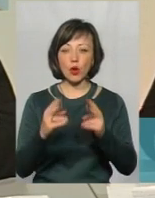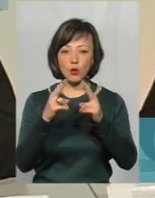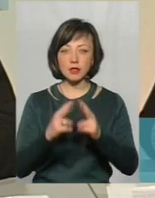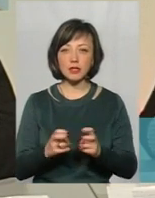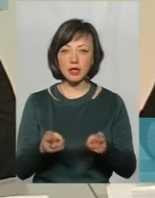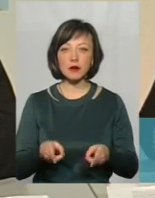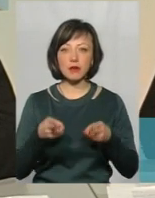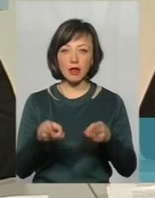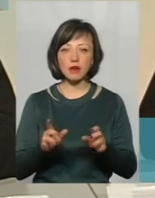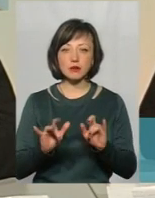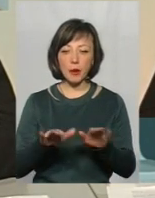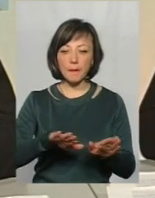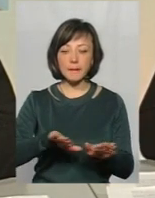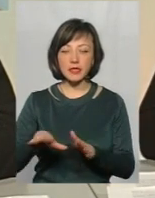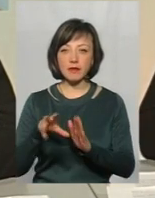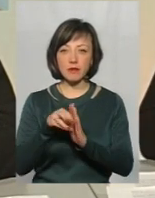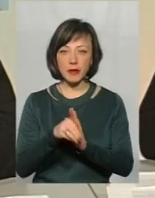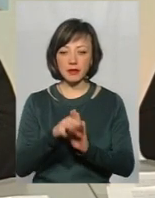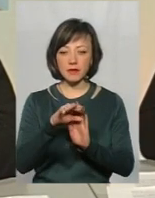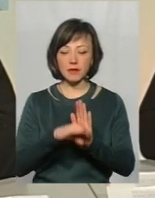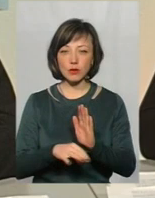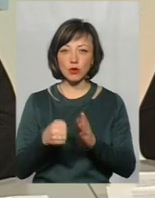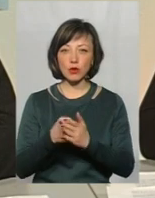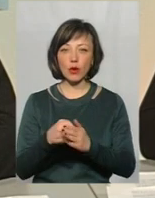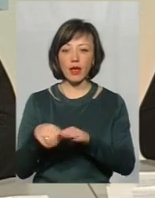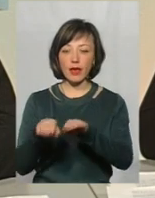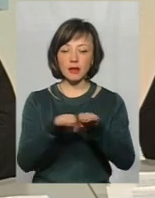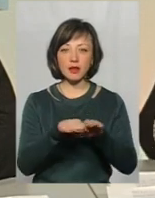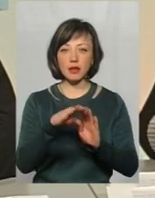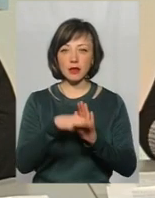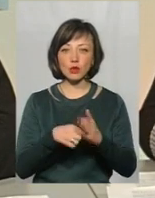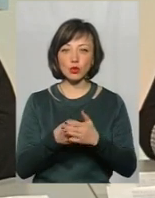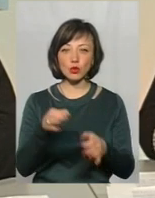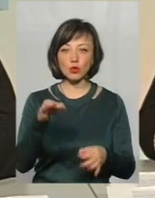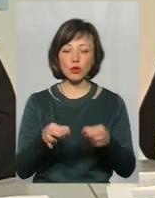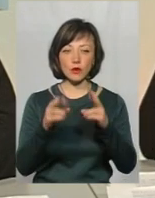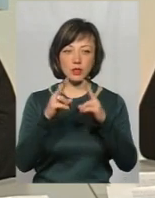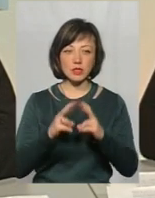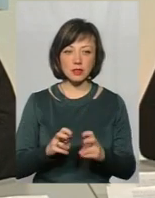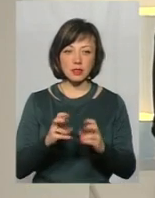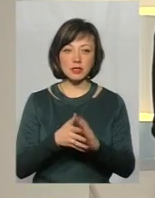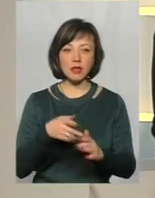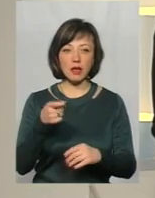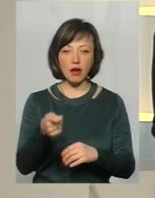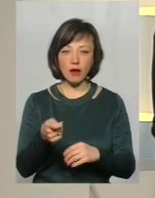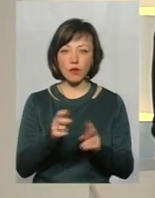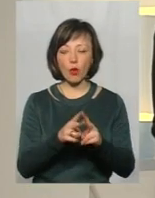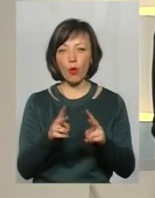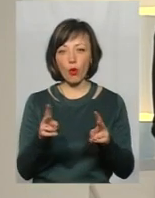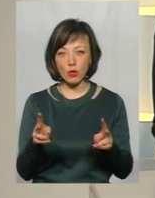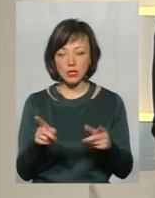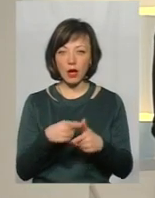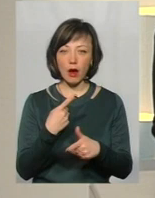кримінальної справи, тобто після внесення відомостей до єдиного реєстру досудових розслідувань за заявою когось